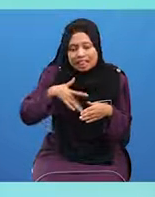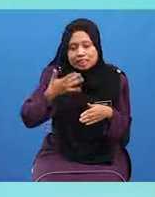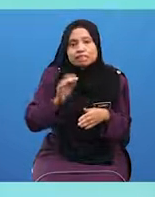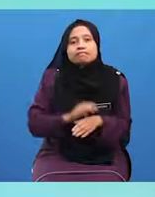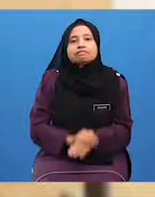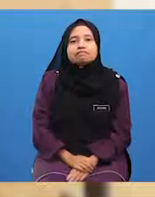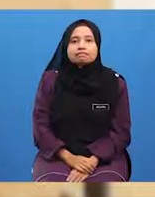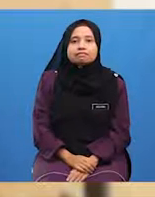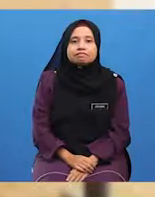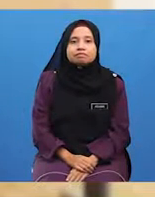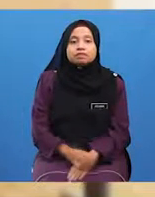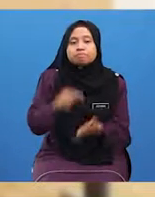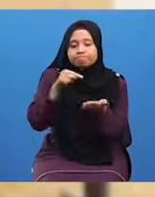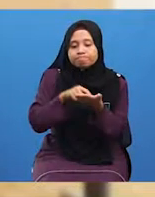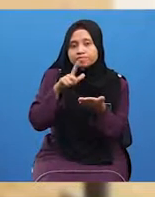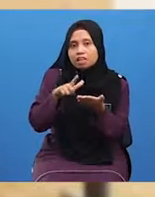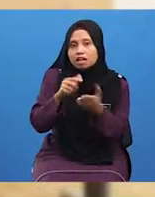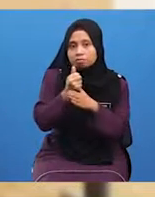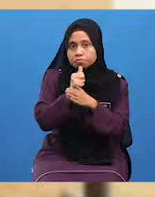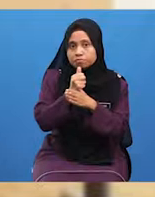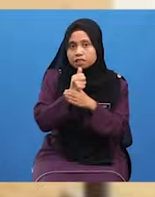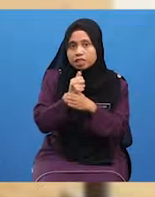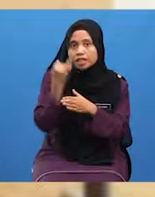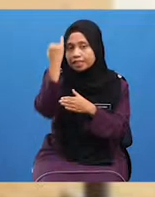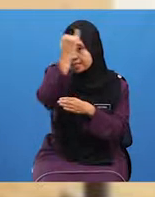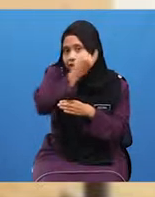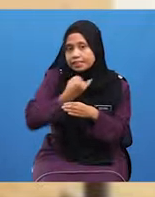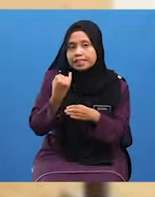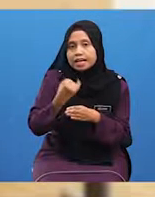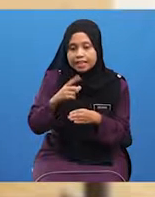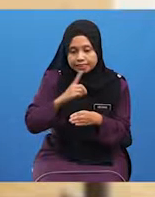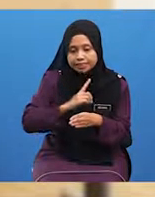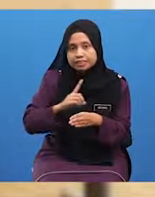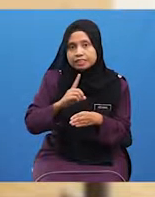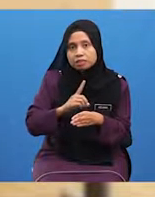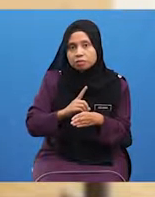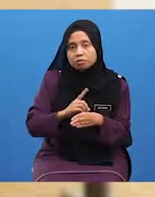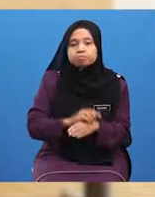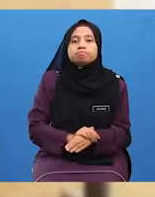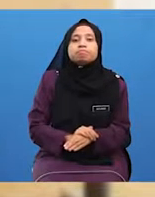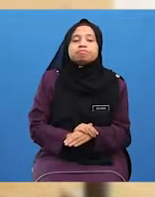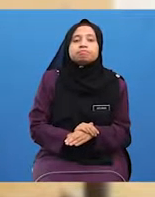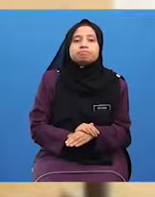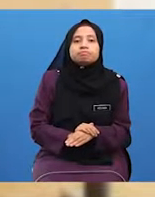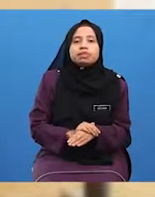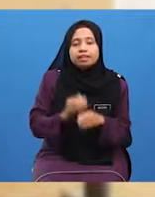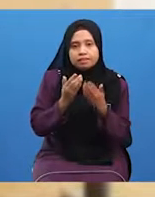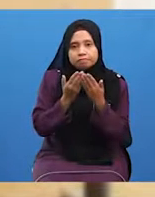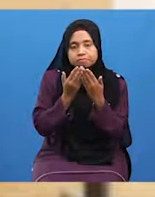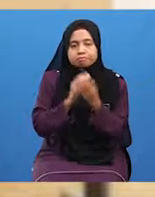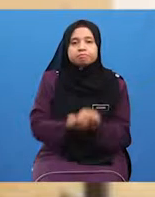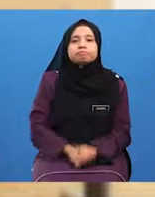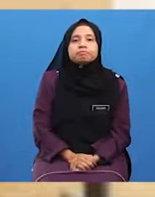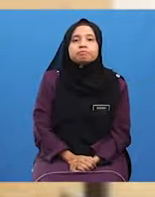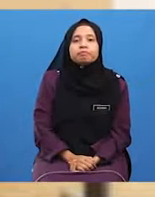Inilah antara Keindahan Agama Islam Subhanallah Alhamdulillah